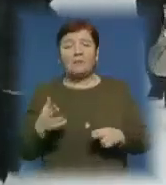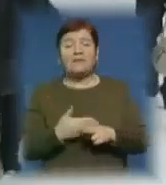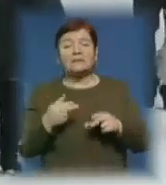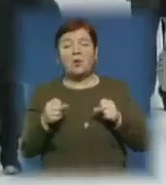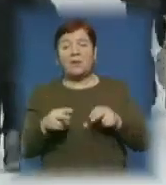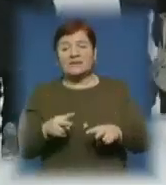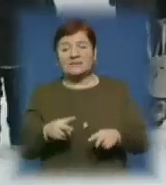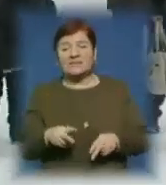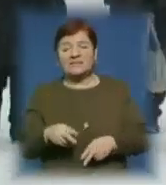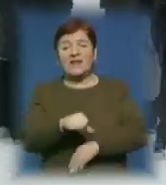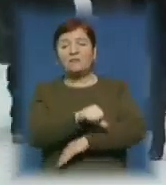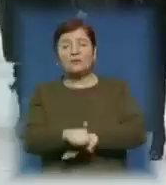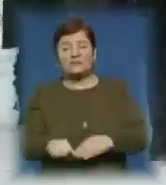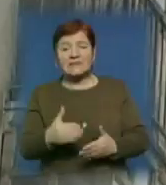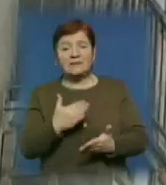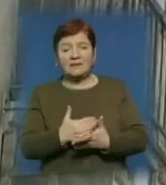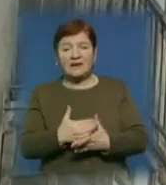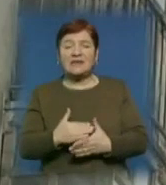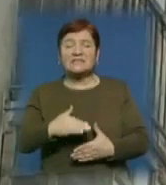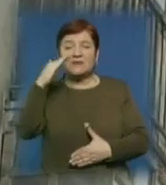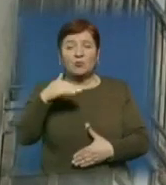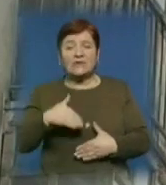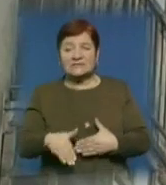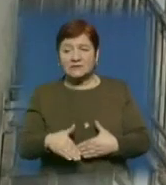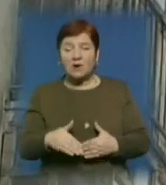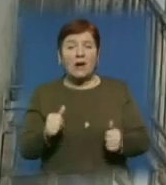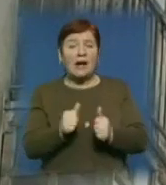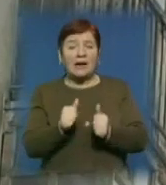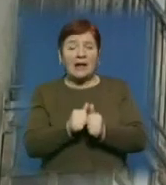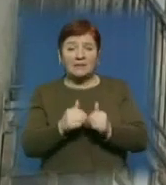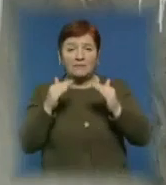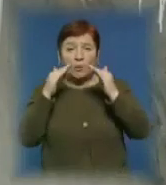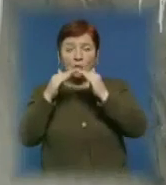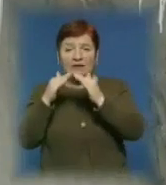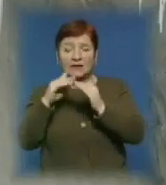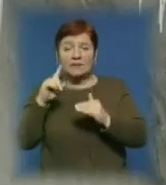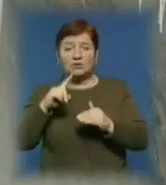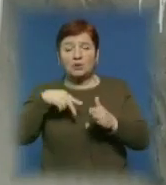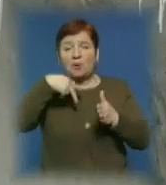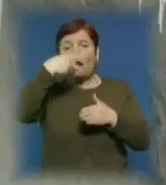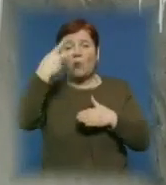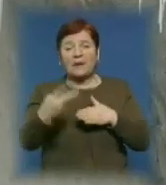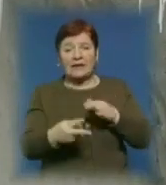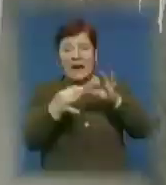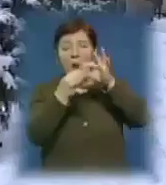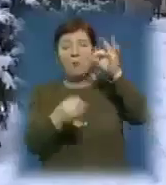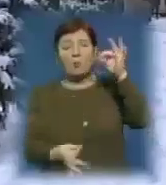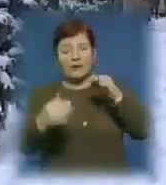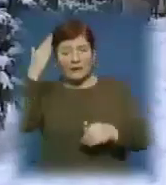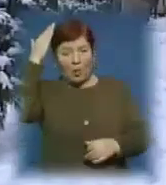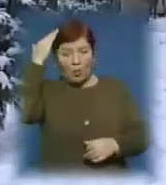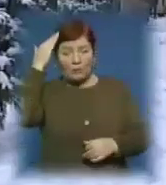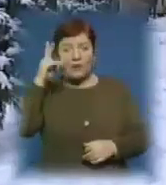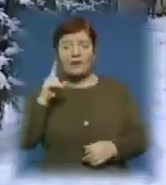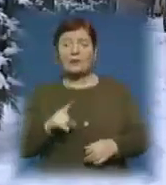на вулиці чатує і зверху, і знизу. Не варто проходити близько від будинків, щоб уникнути падіння бурульки на голову. Також